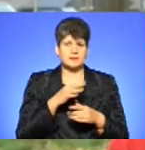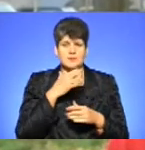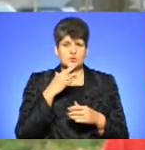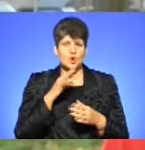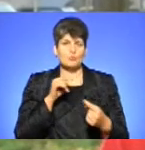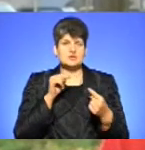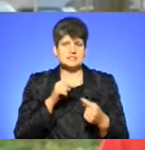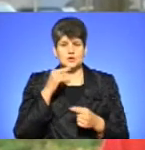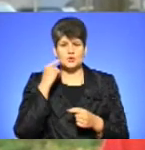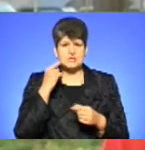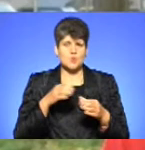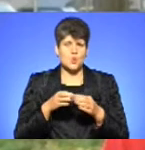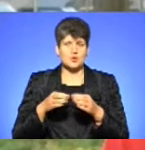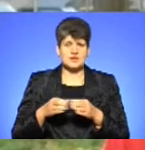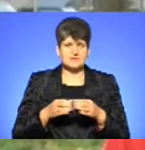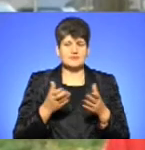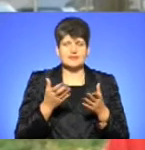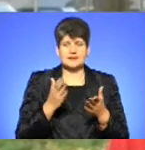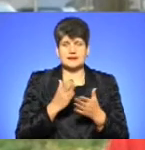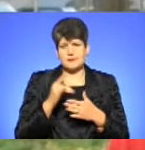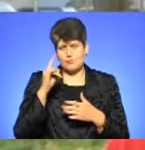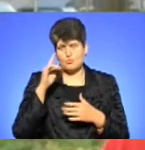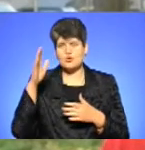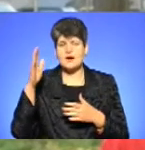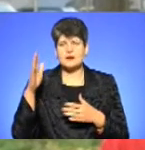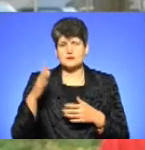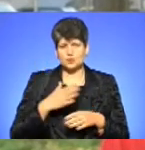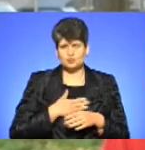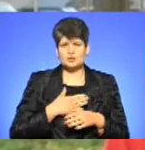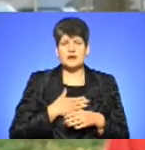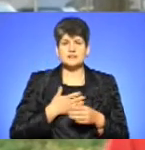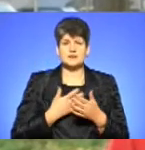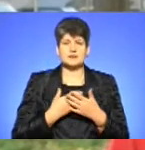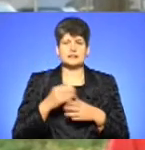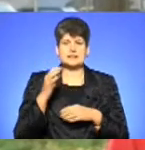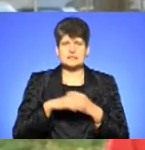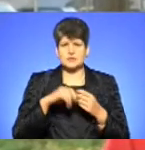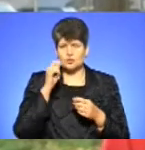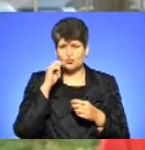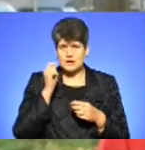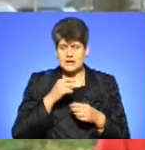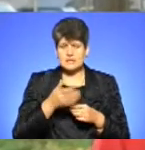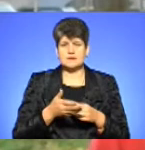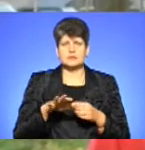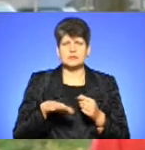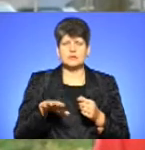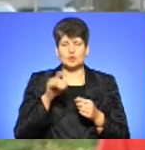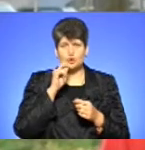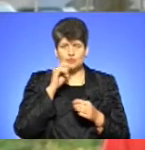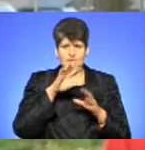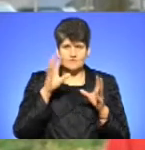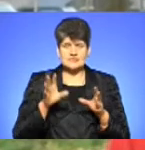російських гуртів, які є популярні в нас на Західній Україні та на території України